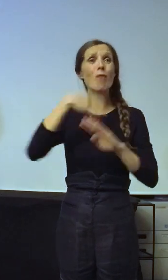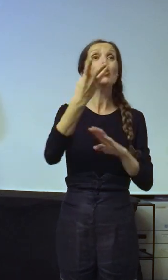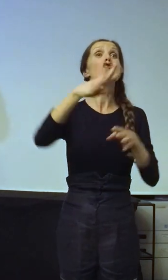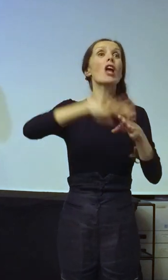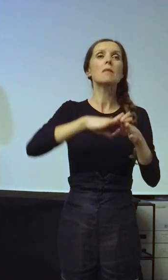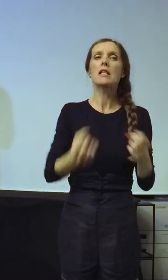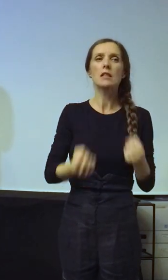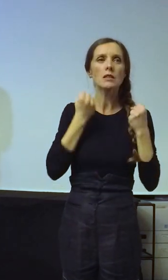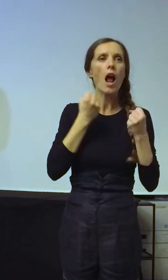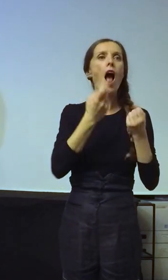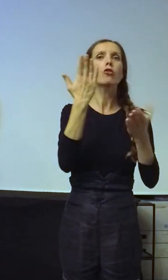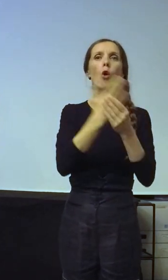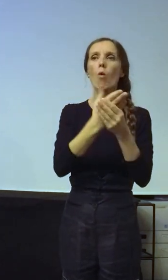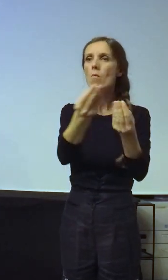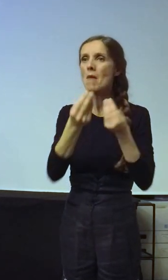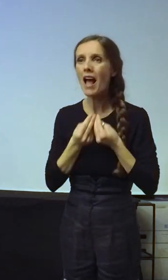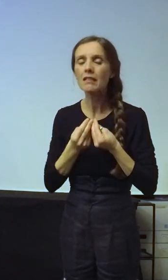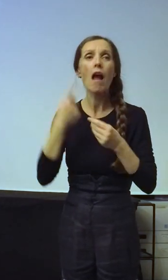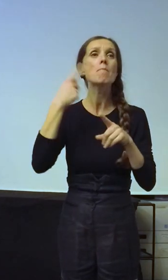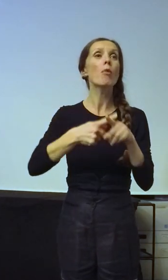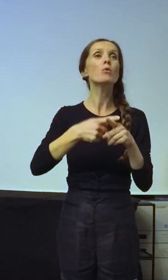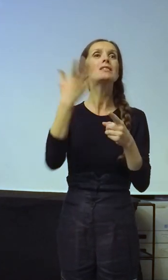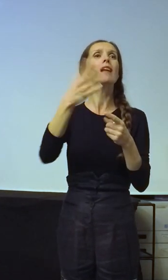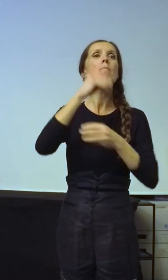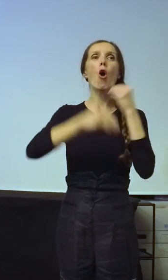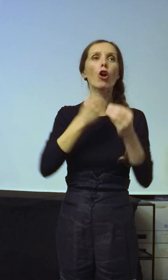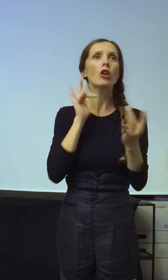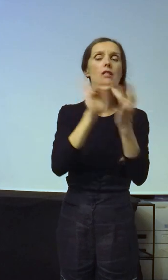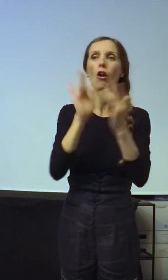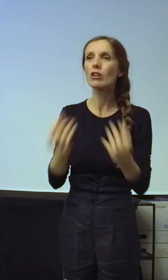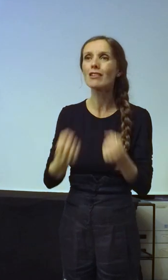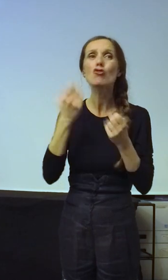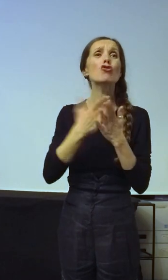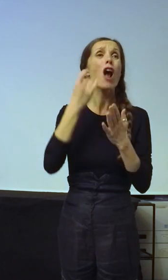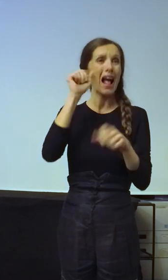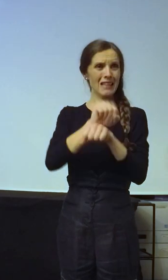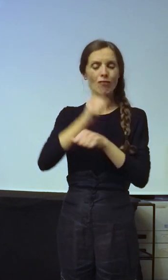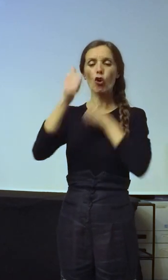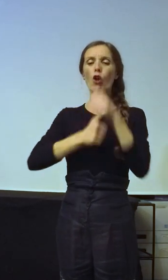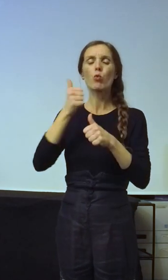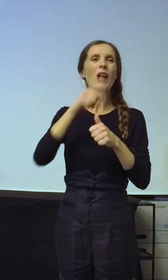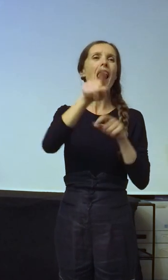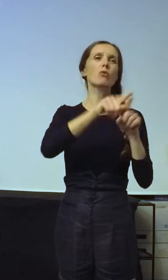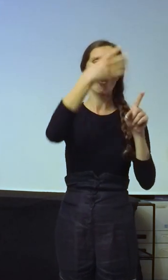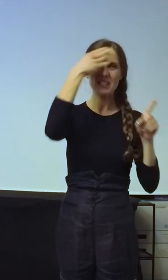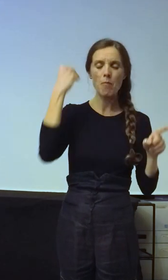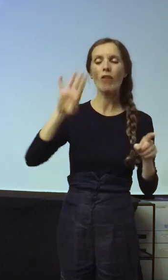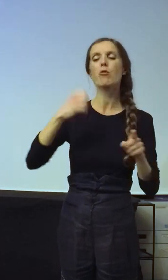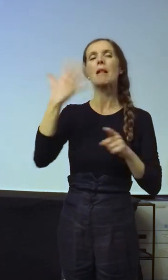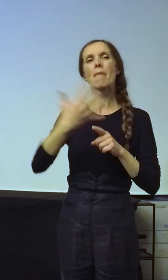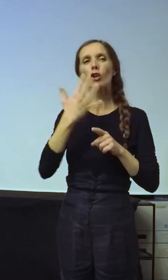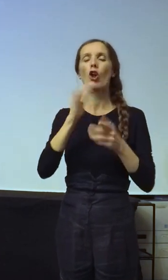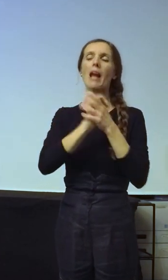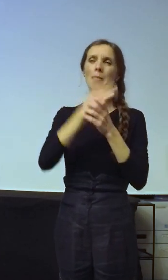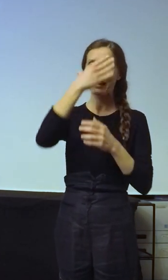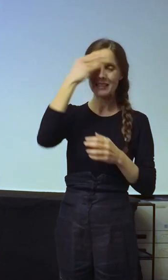najteže stupiti u kontakt s porodicom, zato što posle godinu dana vas zaborave drugovi, posle tri godine prijatelji, posle pet godina žena, ako imate,